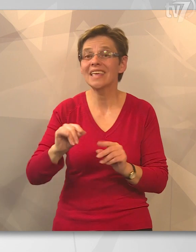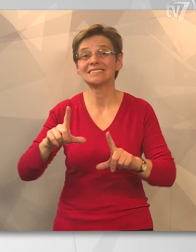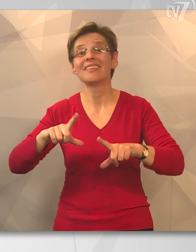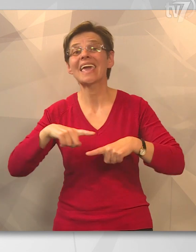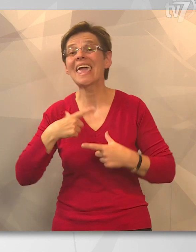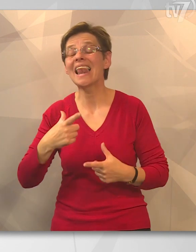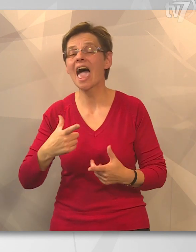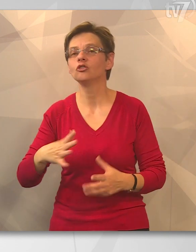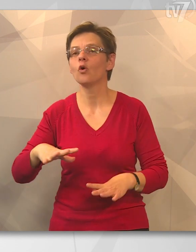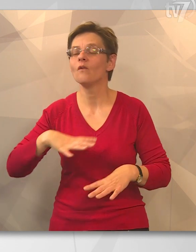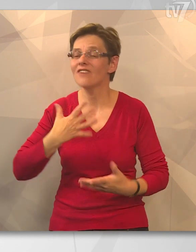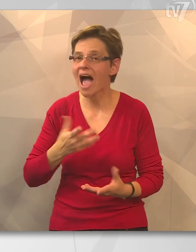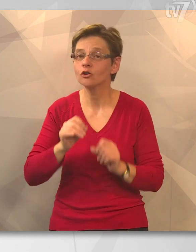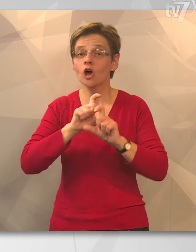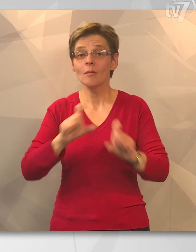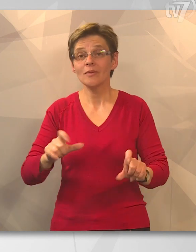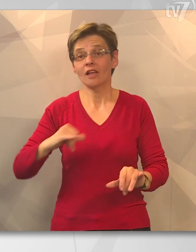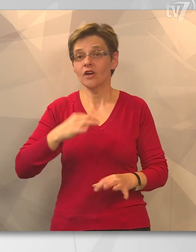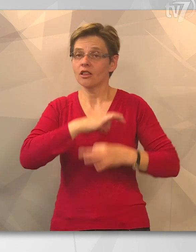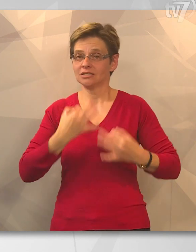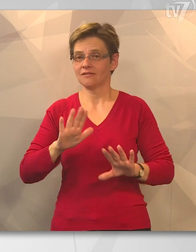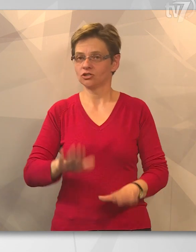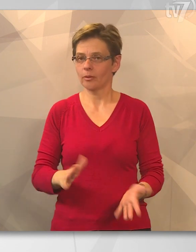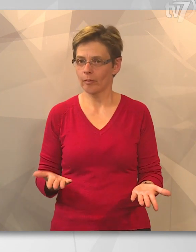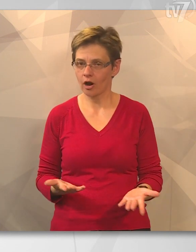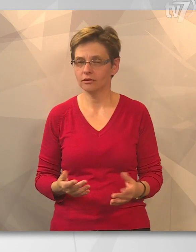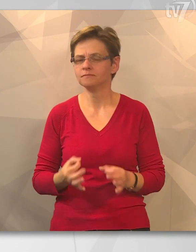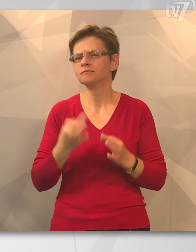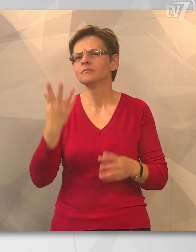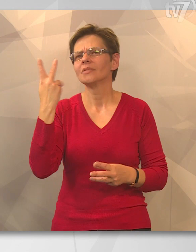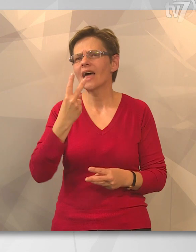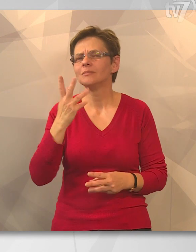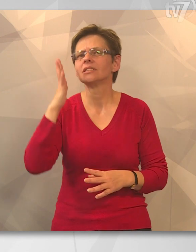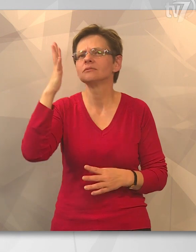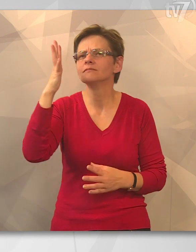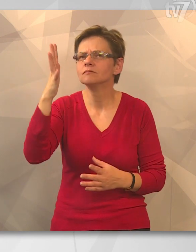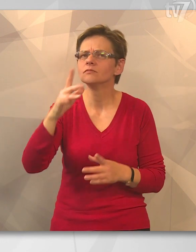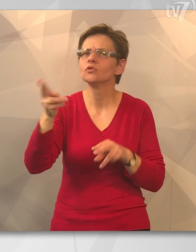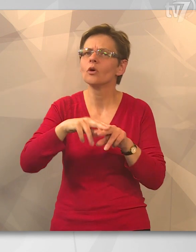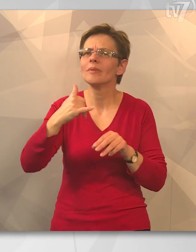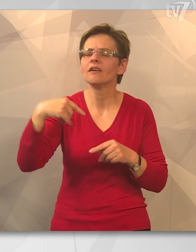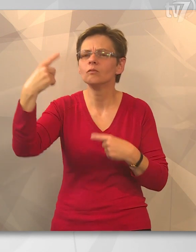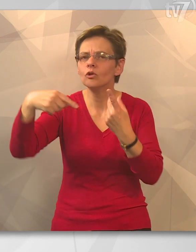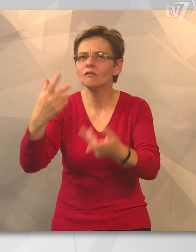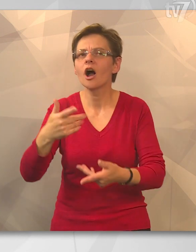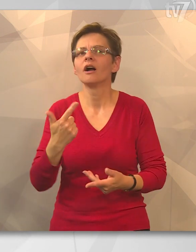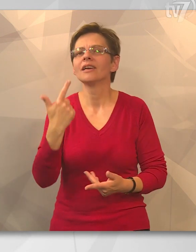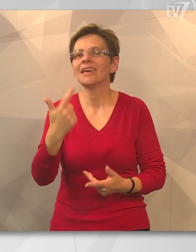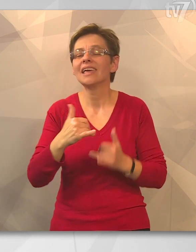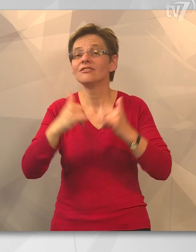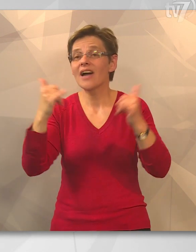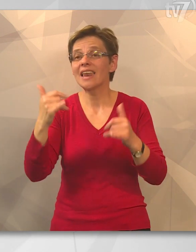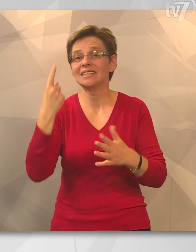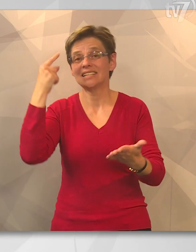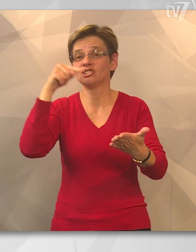említett éhető város, ami miatt a fiatalok itt maradnak. Nyilván az elkövetkezendő években erre a két